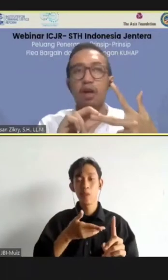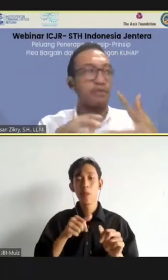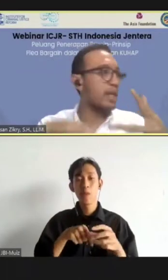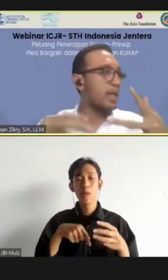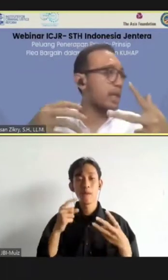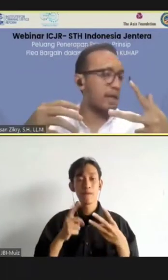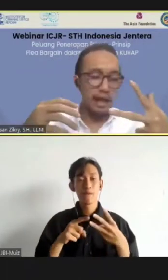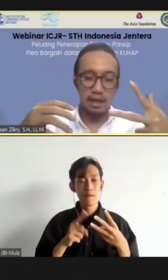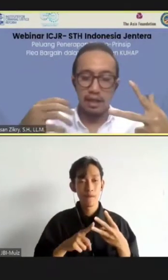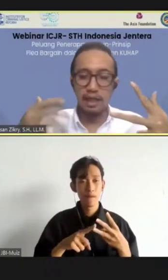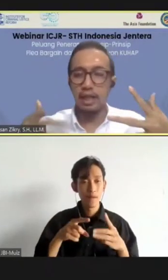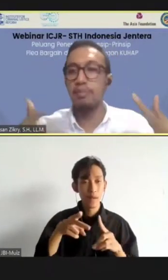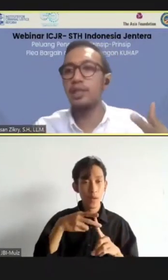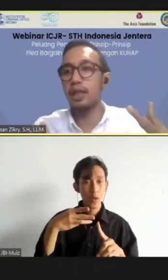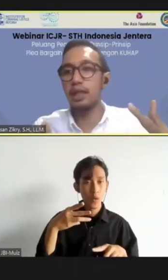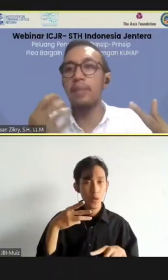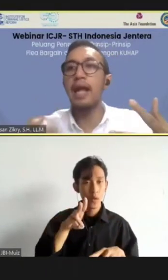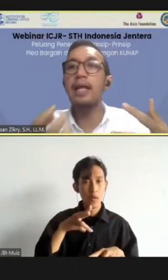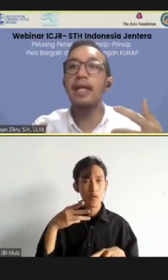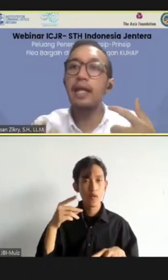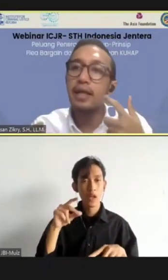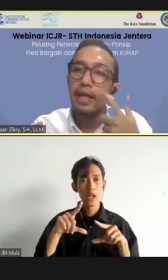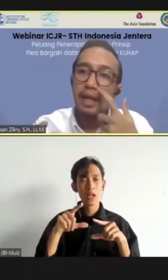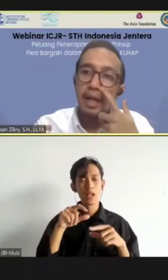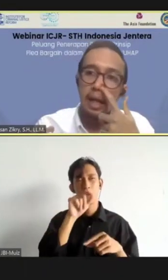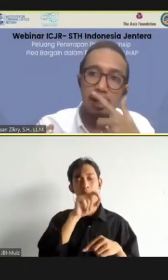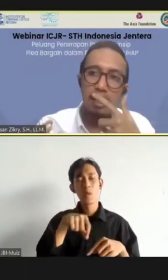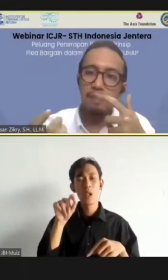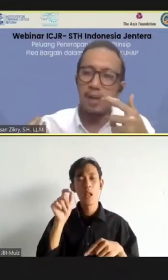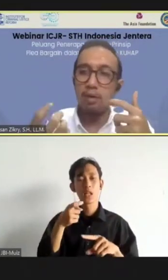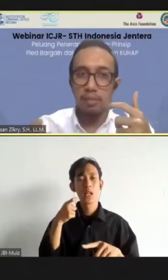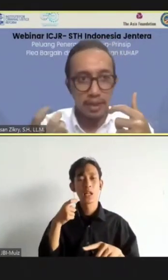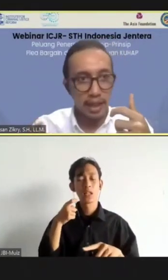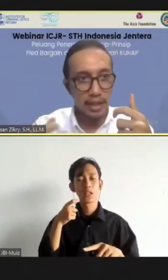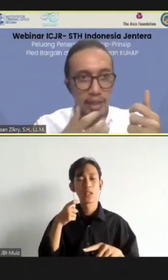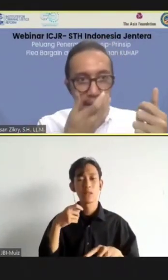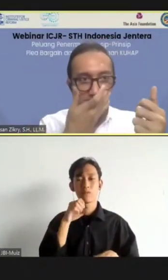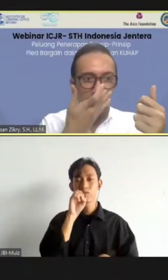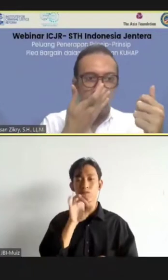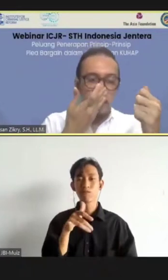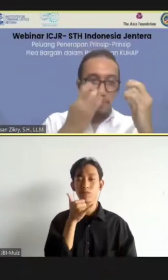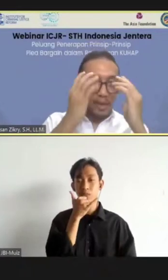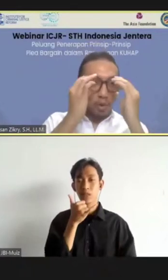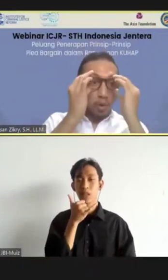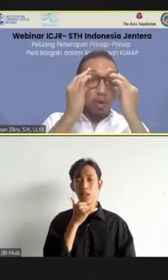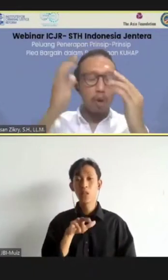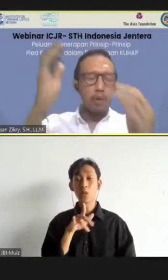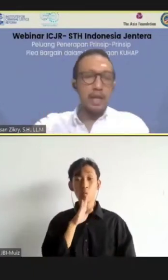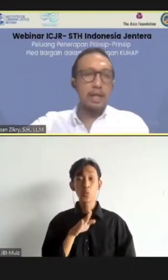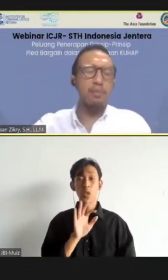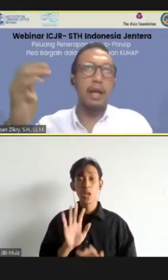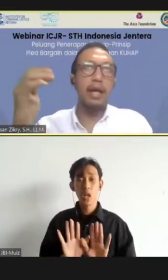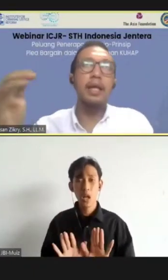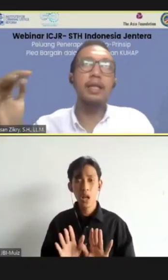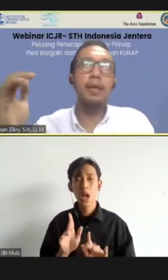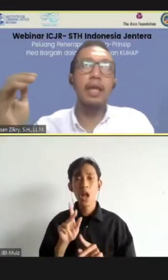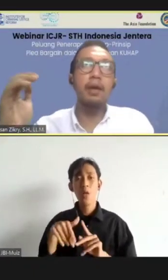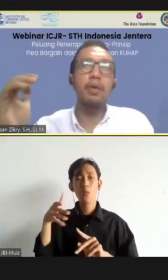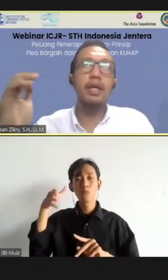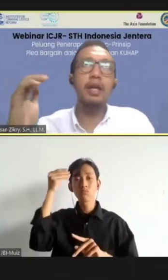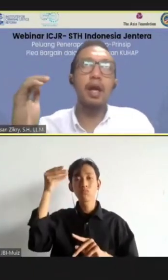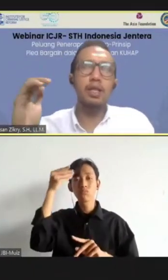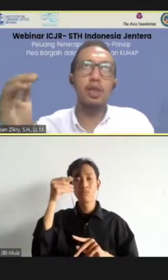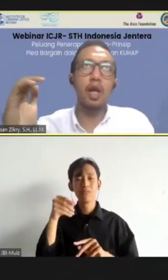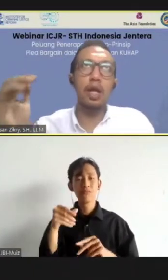ferocity of the guilt admission, kebenaran dari pengakuan bersalah yang disampaikan. Untuk knowingly, bagaimana kita